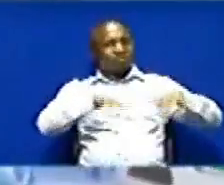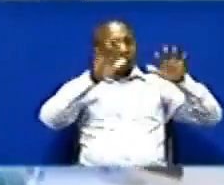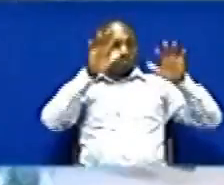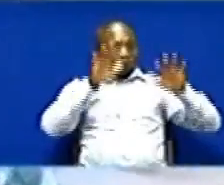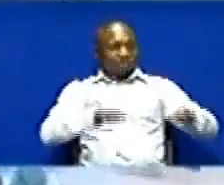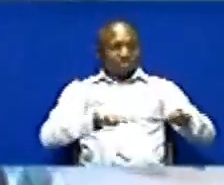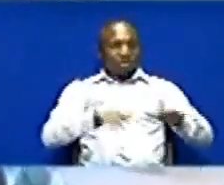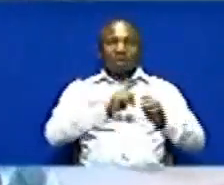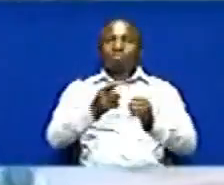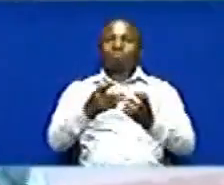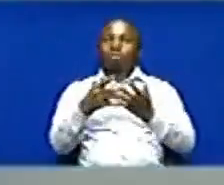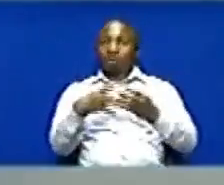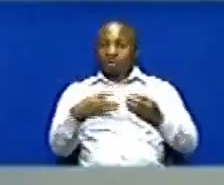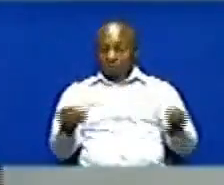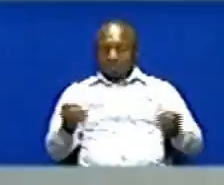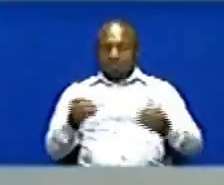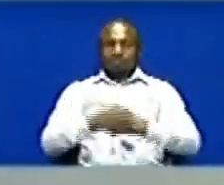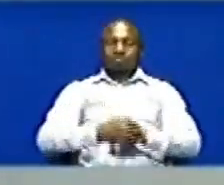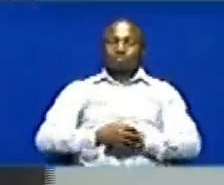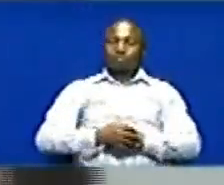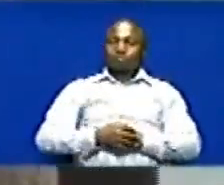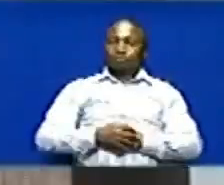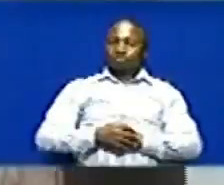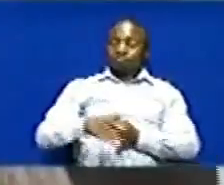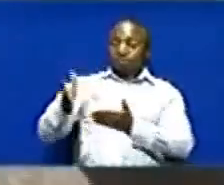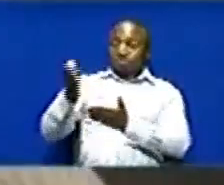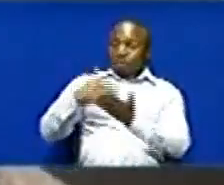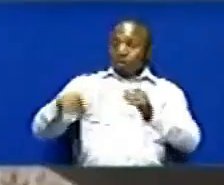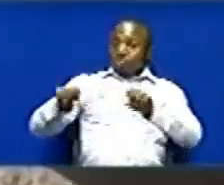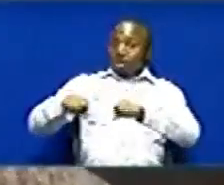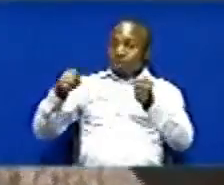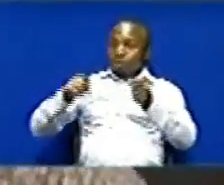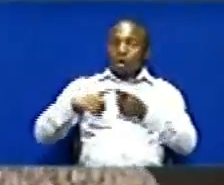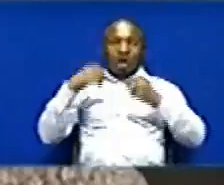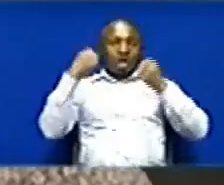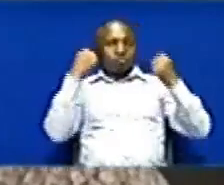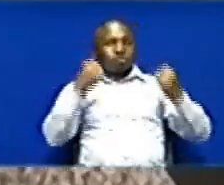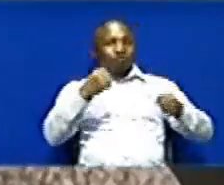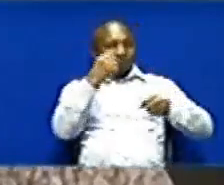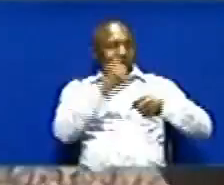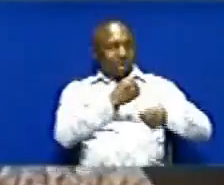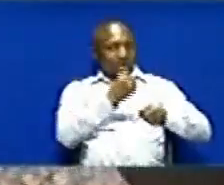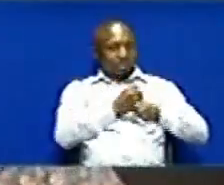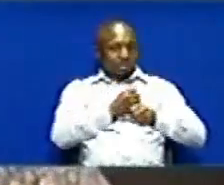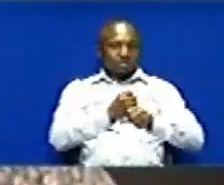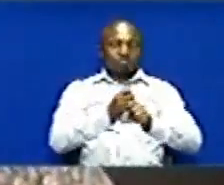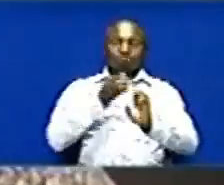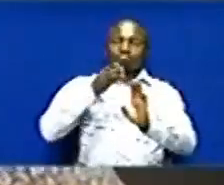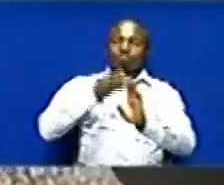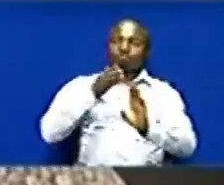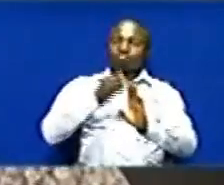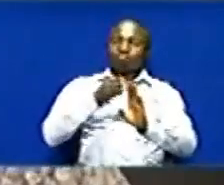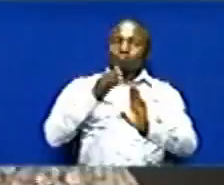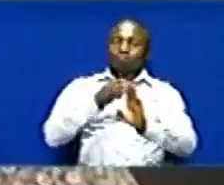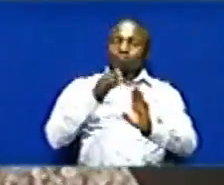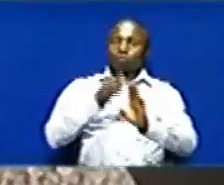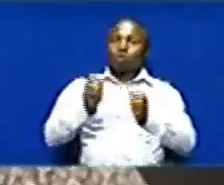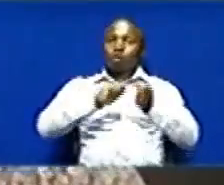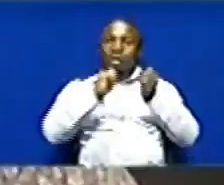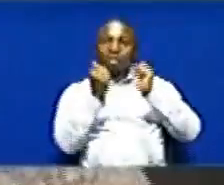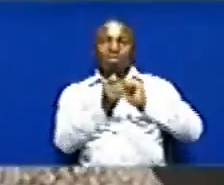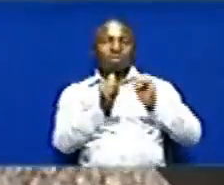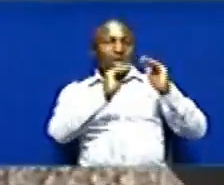Imeleta athari Zikuwa zimearibiwa Na mguvu kazi Kwa jiri ya kuretibisha